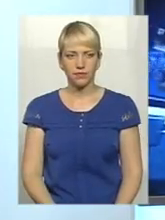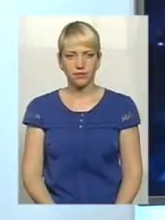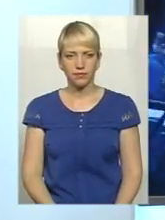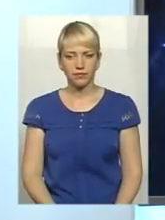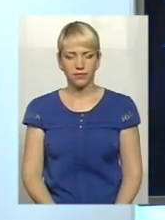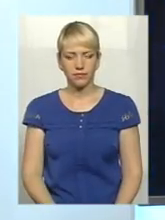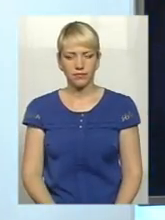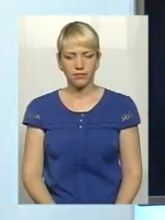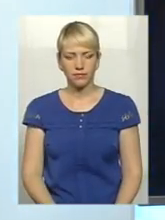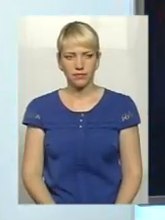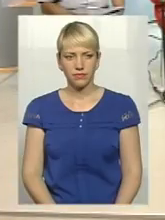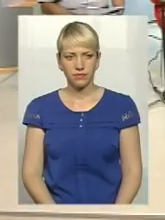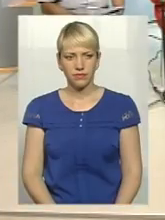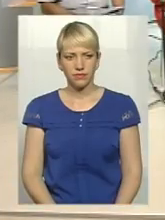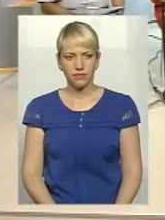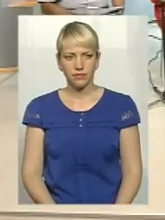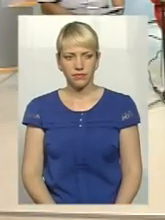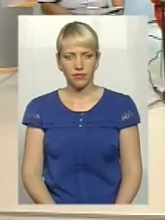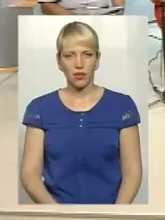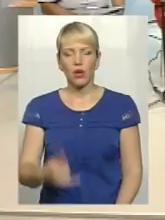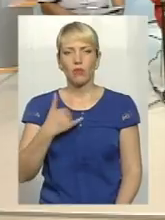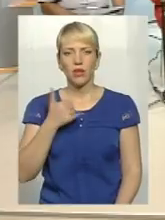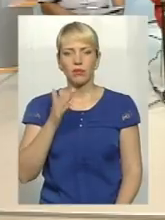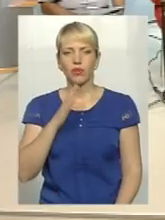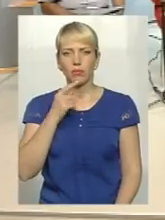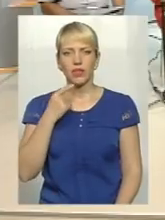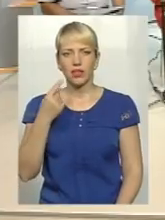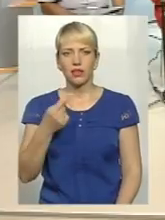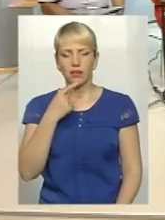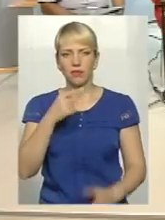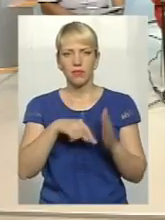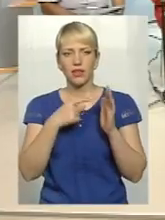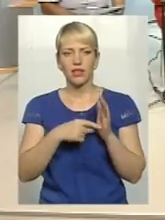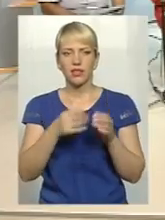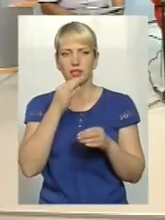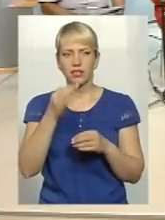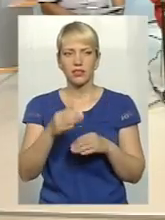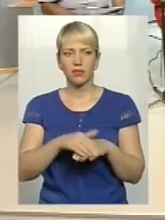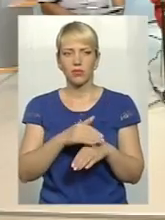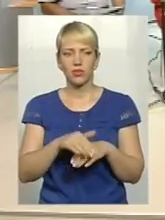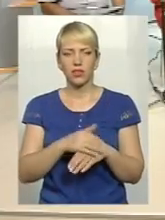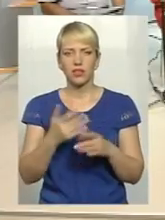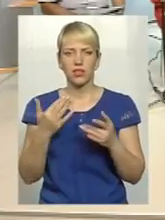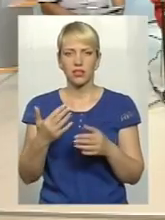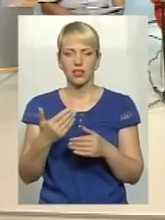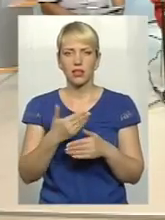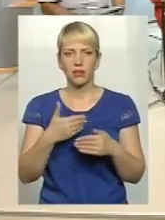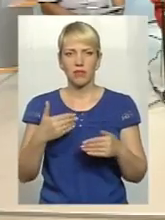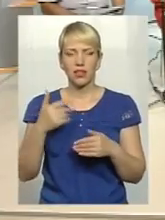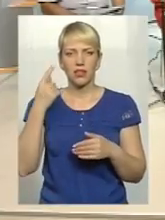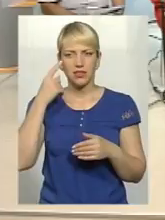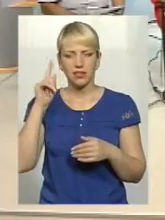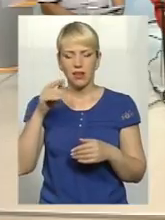слухаємо вас, говоріть. у мене буде питання. Скажіть, будь ласка, на всесі ми знаємо 30% вожнів, які